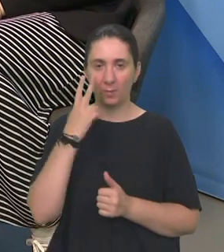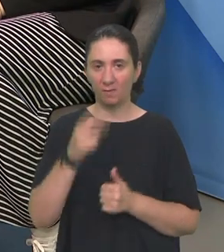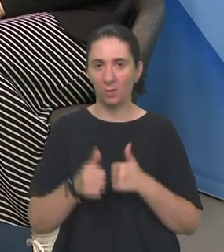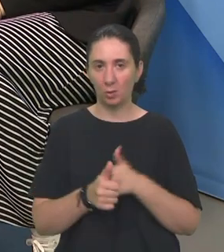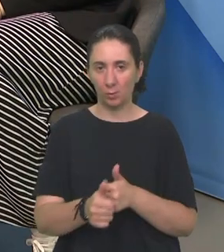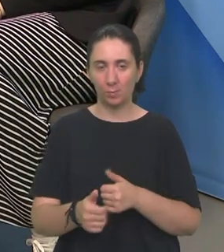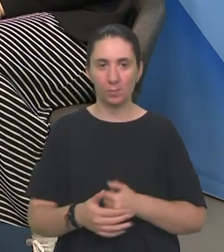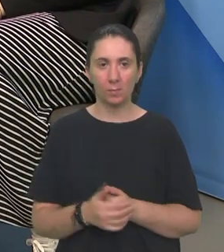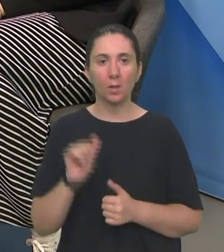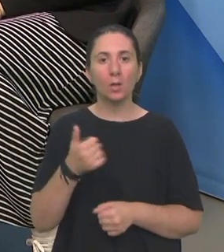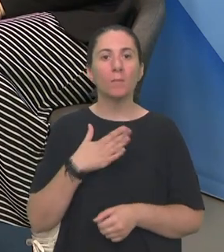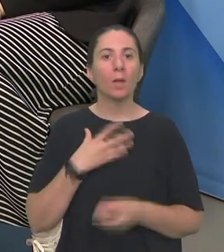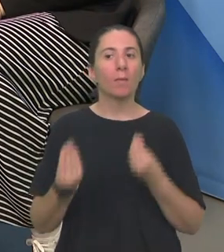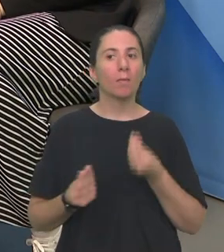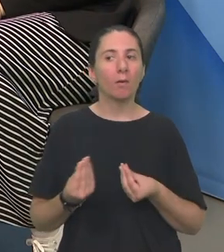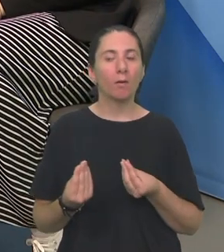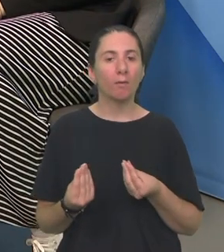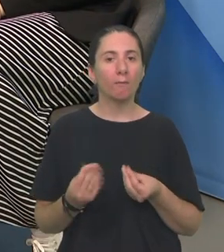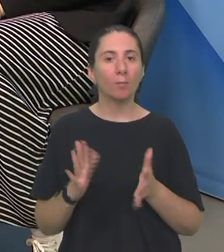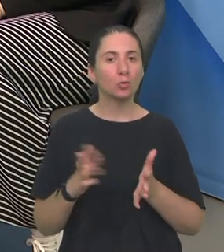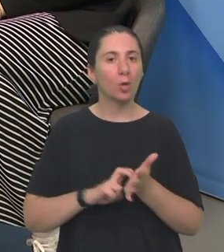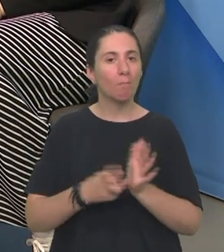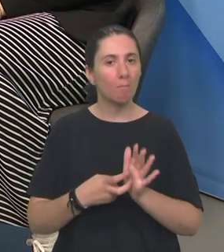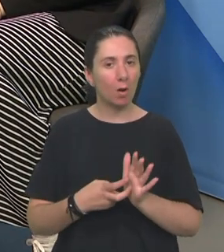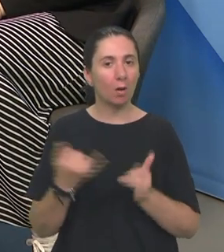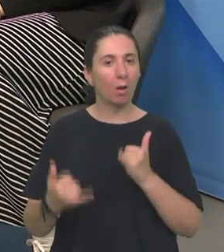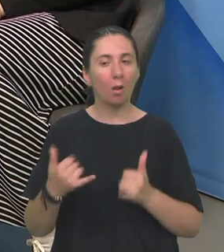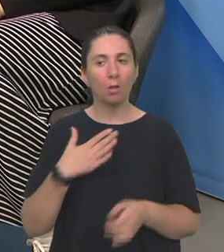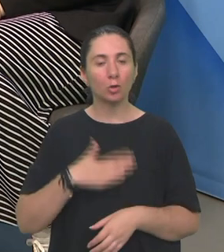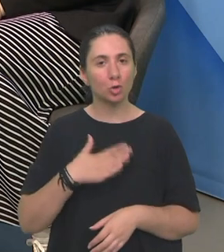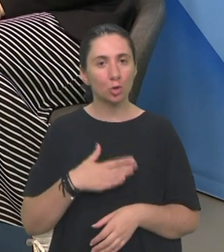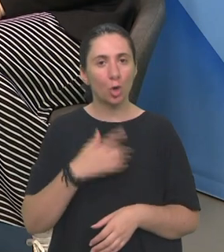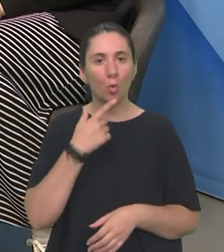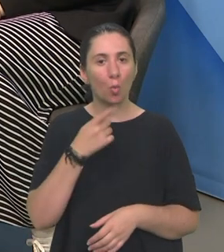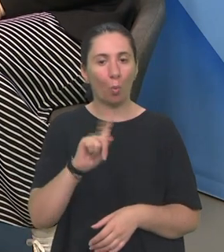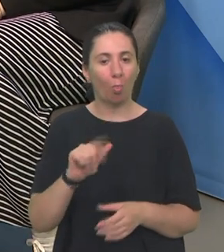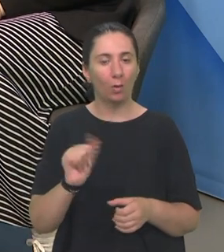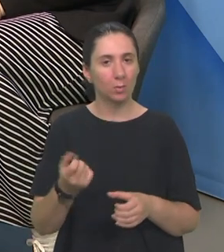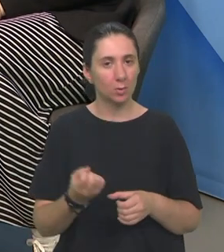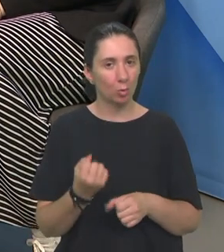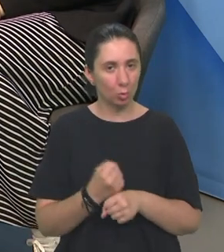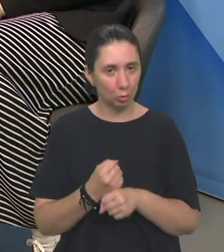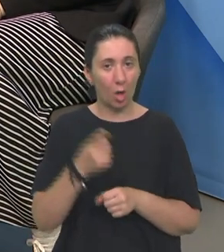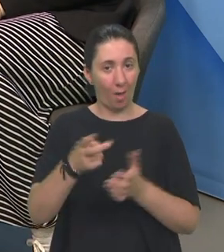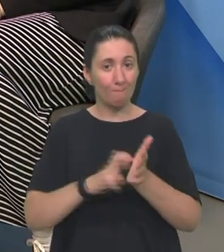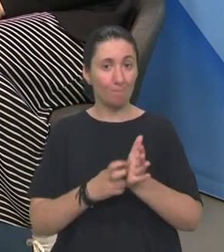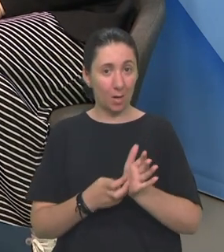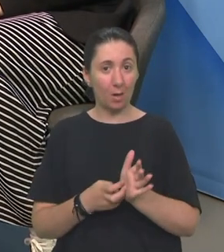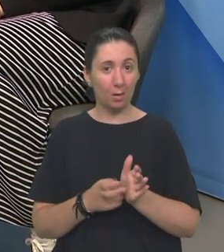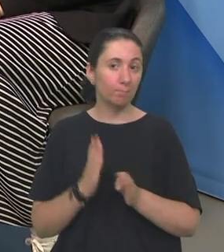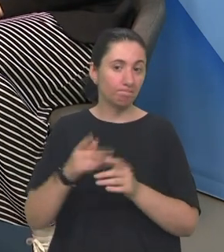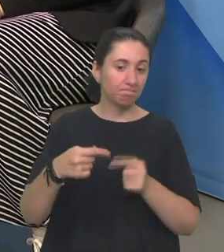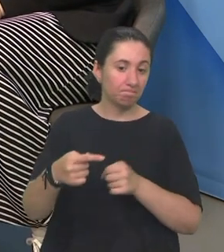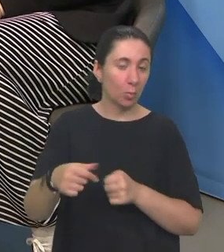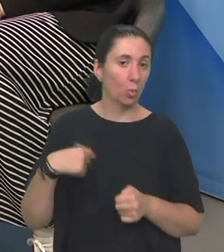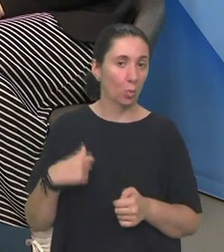pratitom Ima li nekakvih možda planova ili želja koje još uvijek nisi ispunila, a planiraš u sljedećih